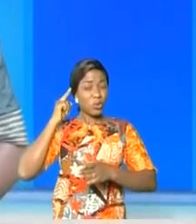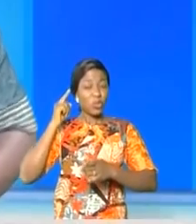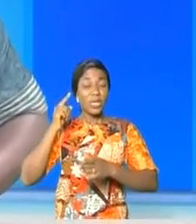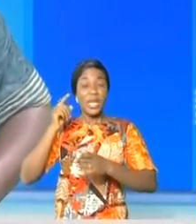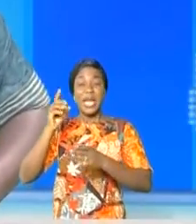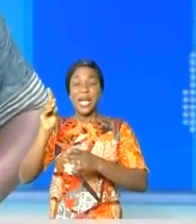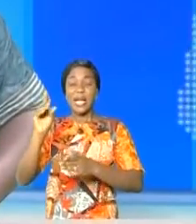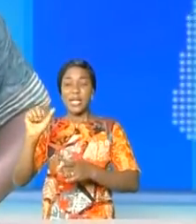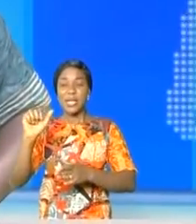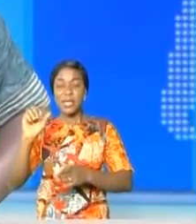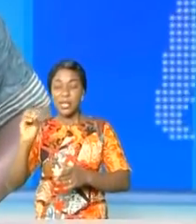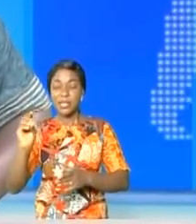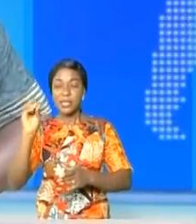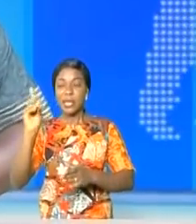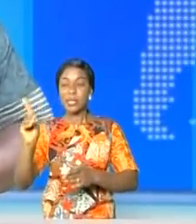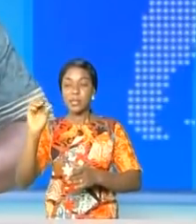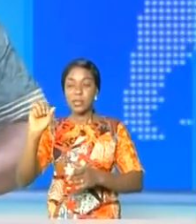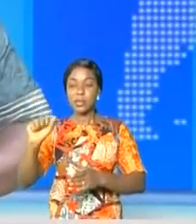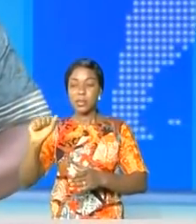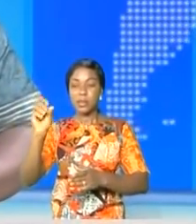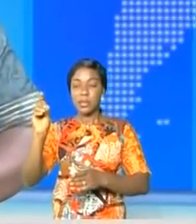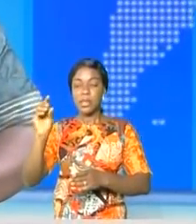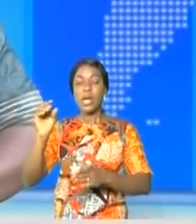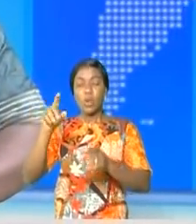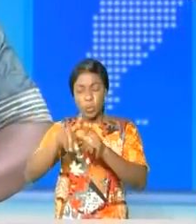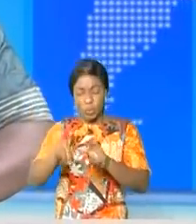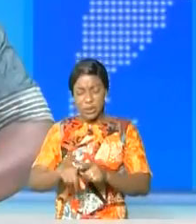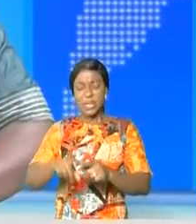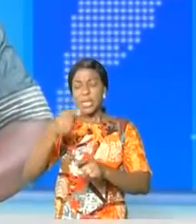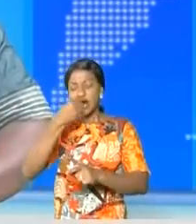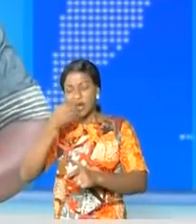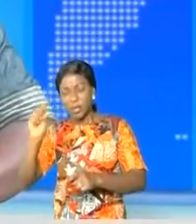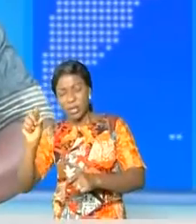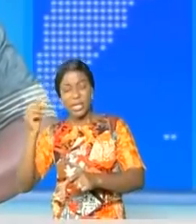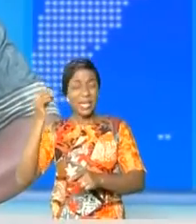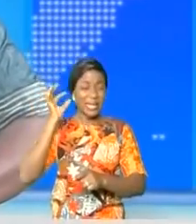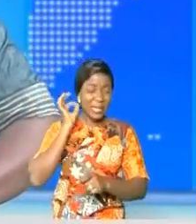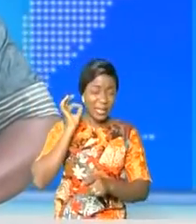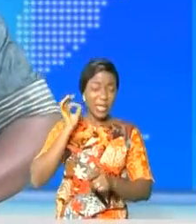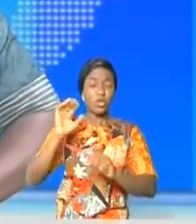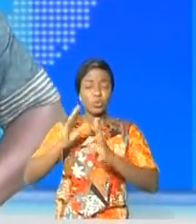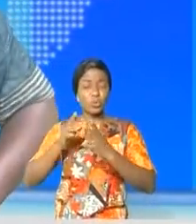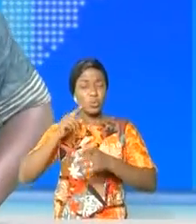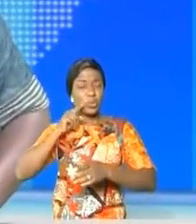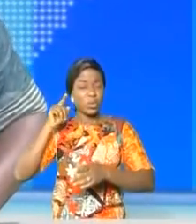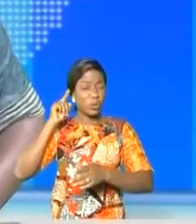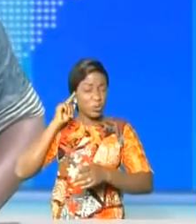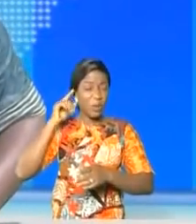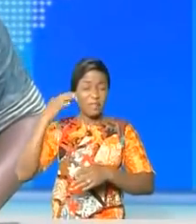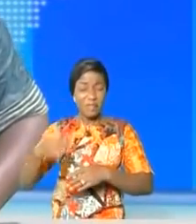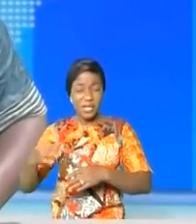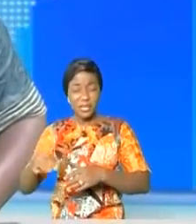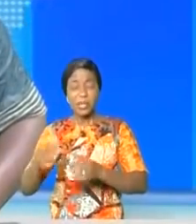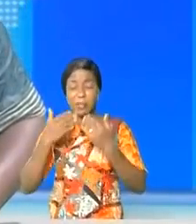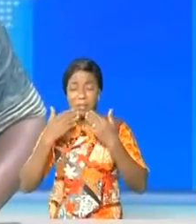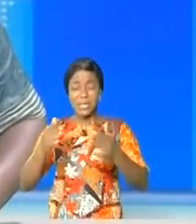Abeba en Éthiopie et partout ailleurs. L'actualité continue sur la RTNC, surtout prenez soin de vous